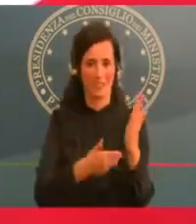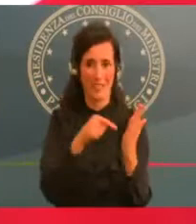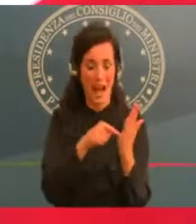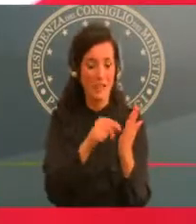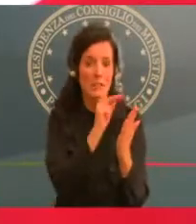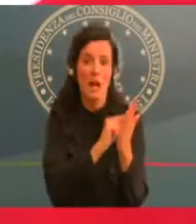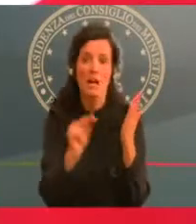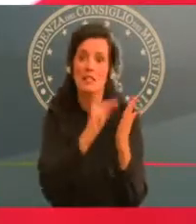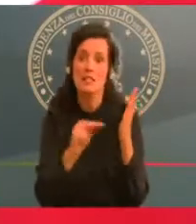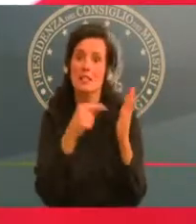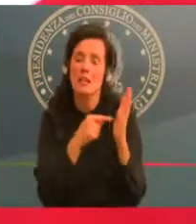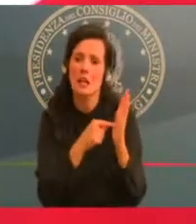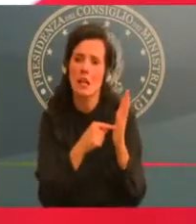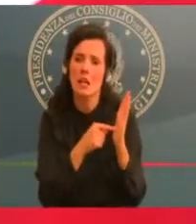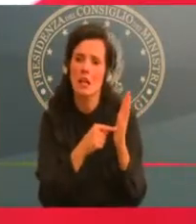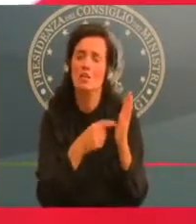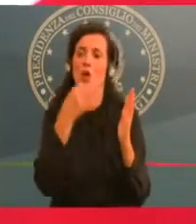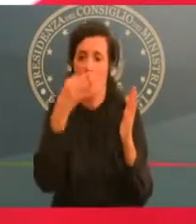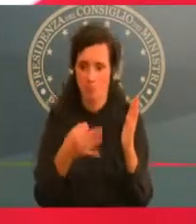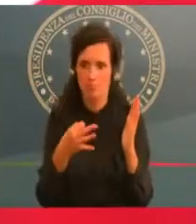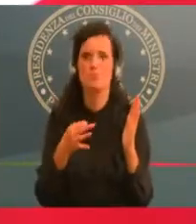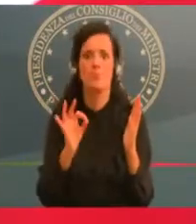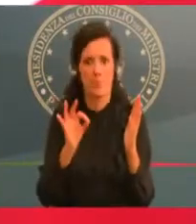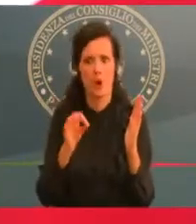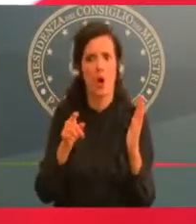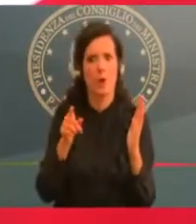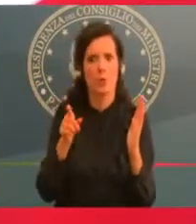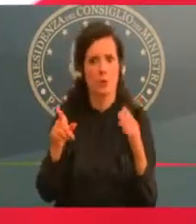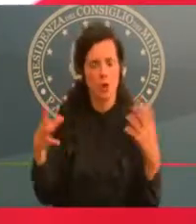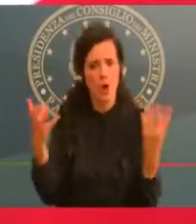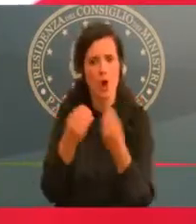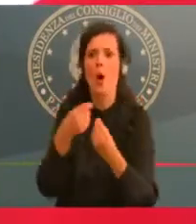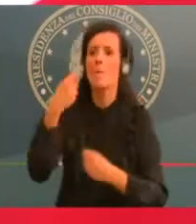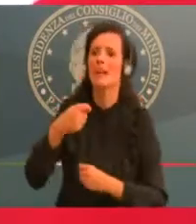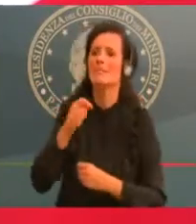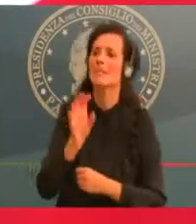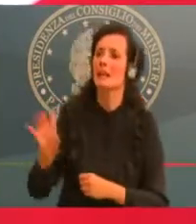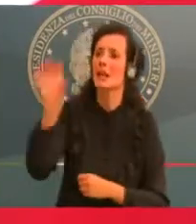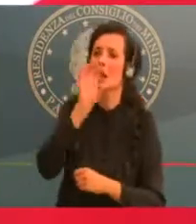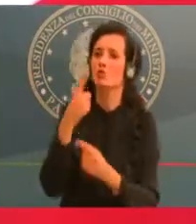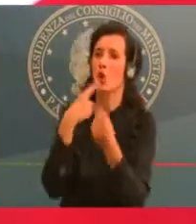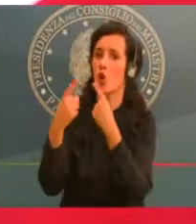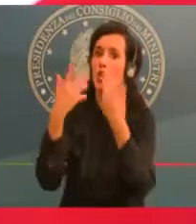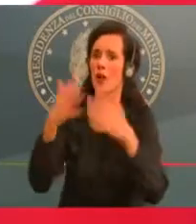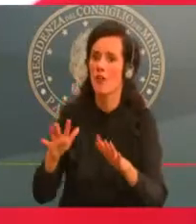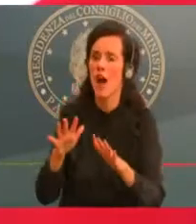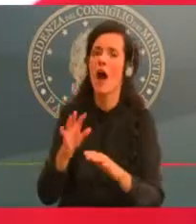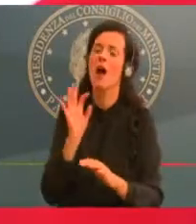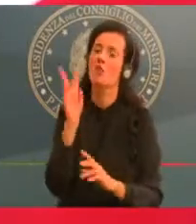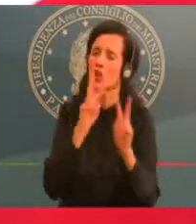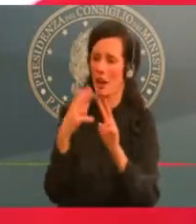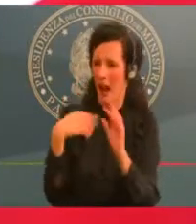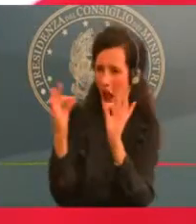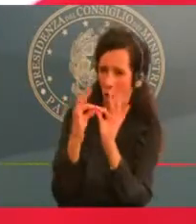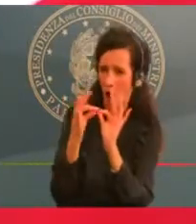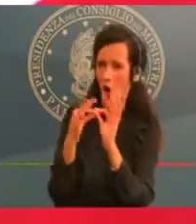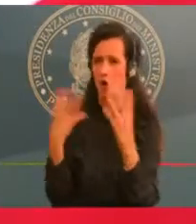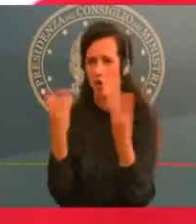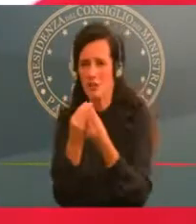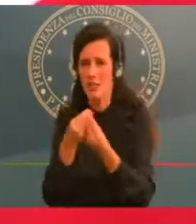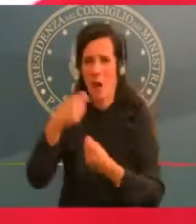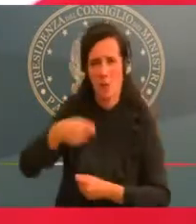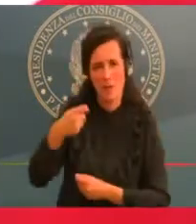Presidente, d'intesa col Presidente. Quindi viene rispettato il contraddittorio, anche qui, sul singolo atto che però